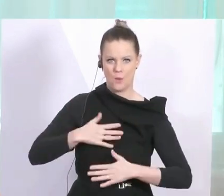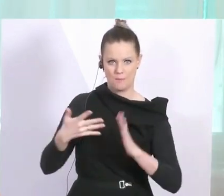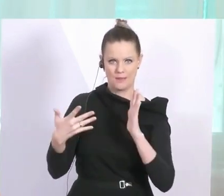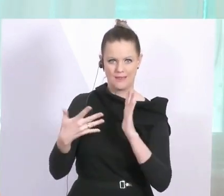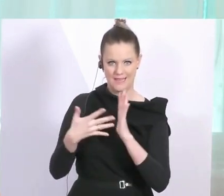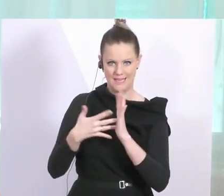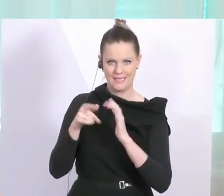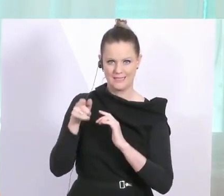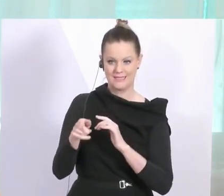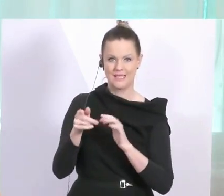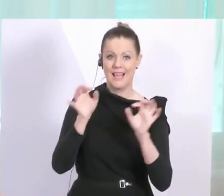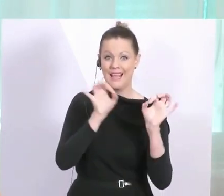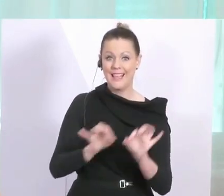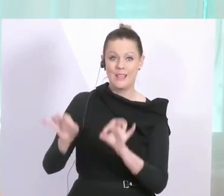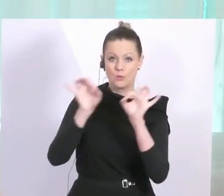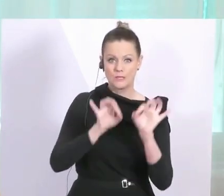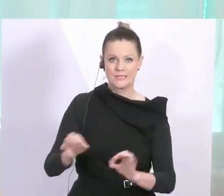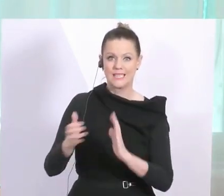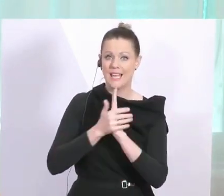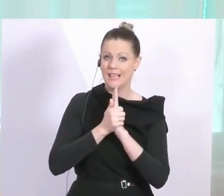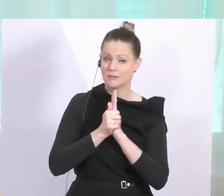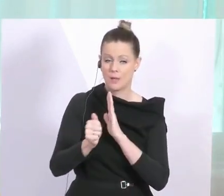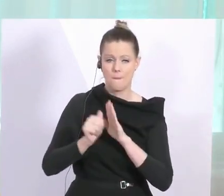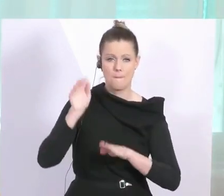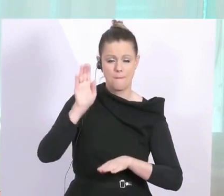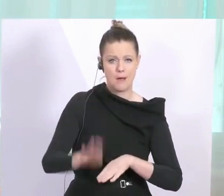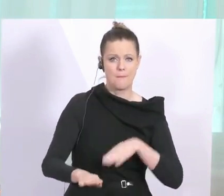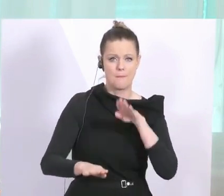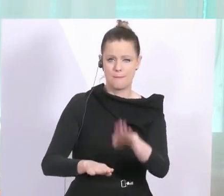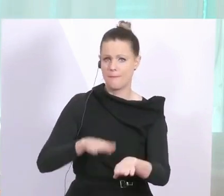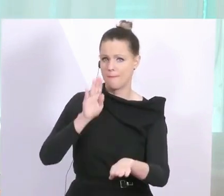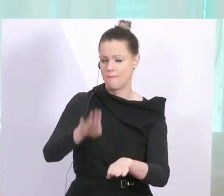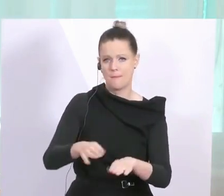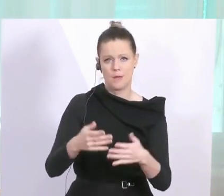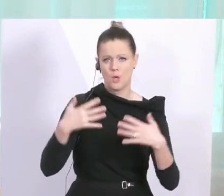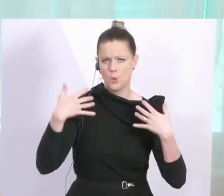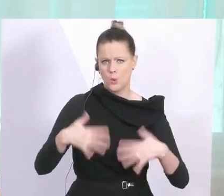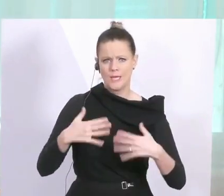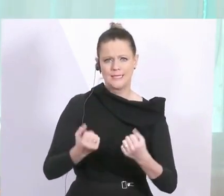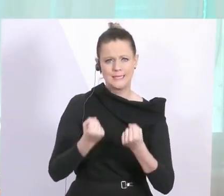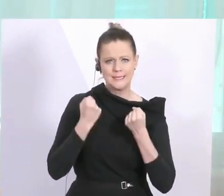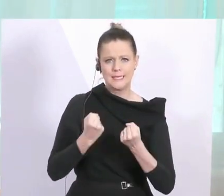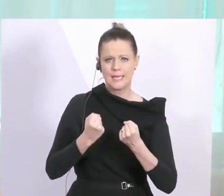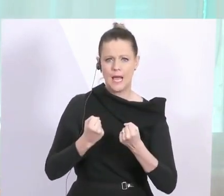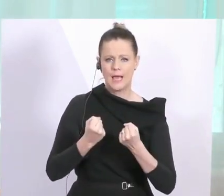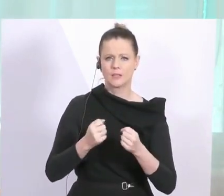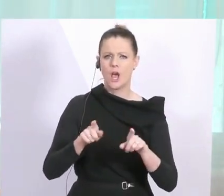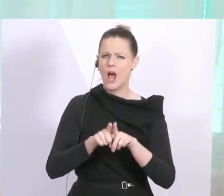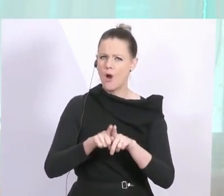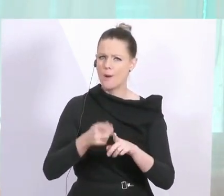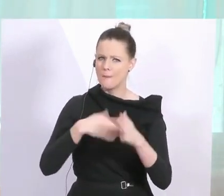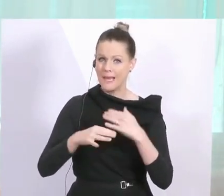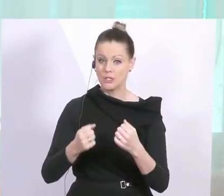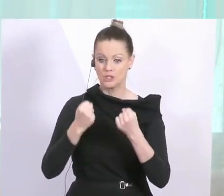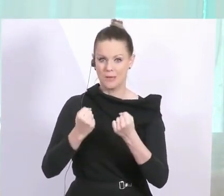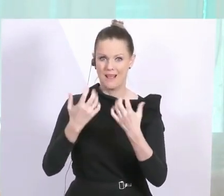die Industrie, machen die Experten ganz große Fortschritte, was die Sicherheit, die Stabilität der Ergebnisse betrifft.